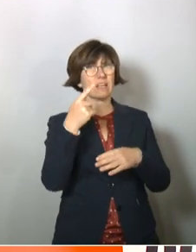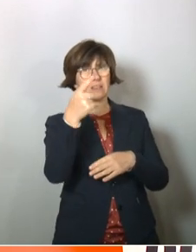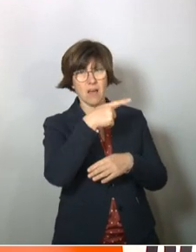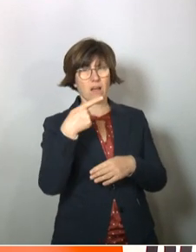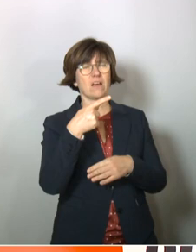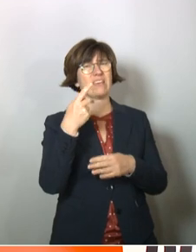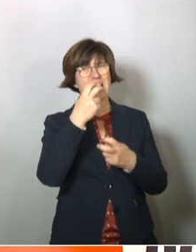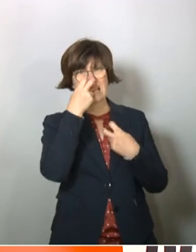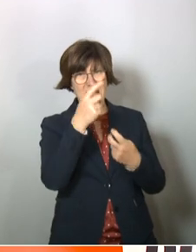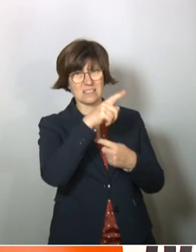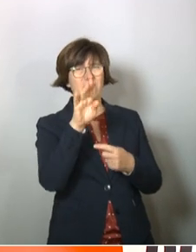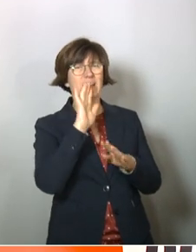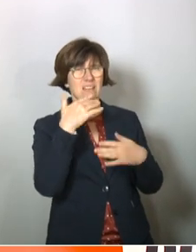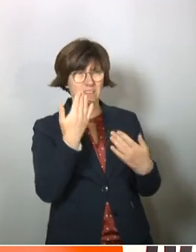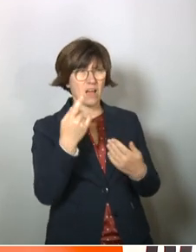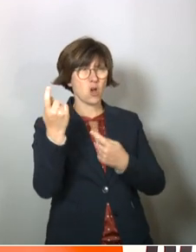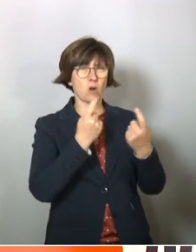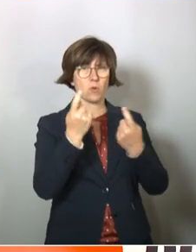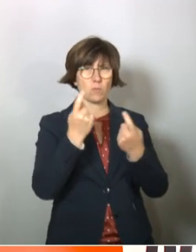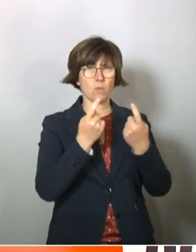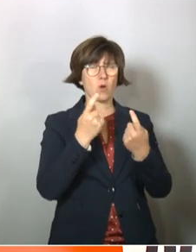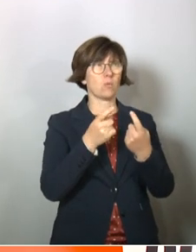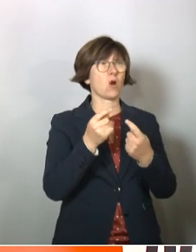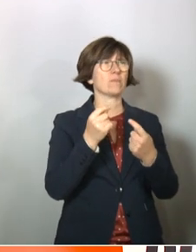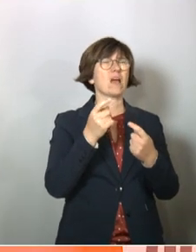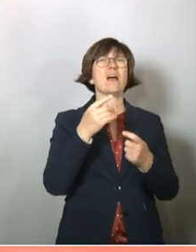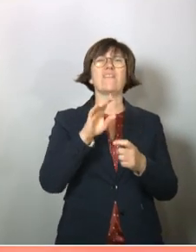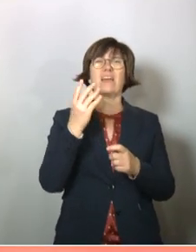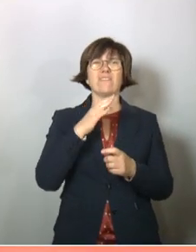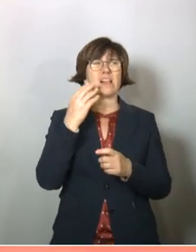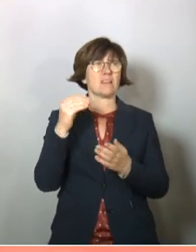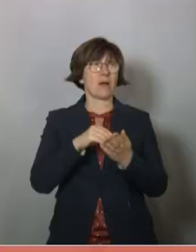unseren Gästen sehr. Herzlichen Dank fürs Kommen und für die wertvollen Beiträge. Vielen Vielen